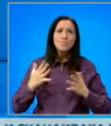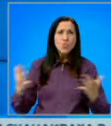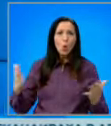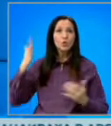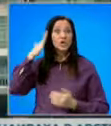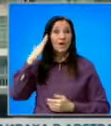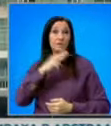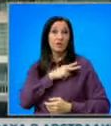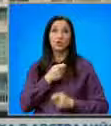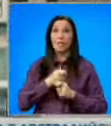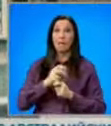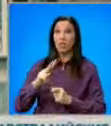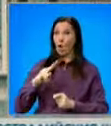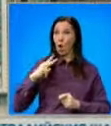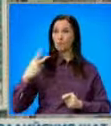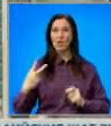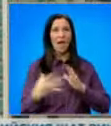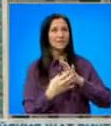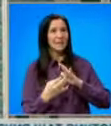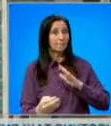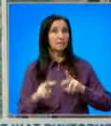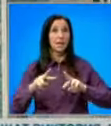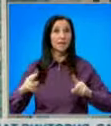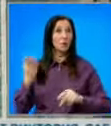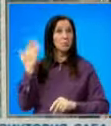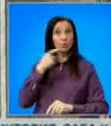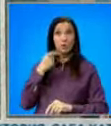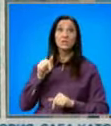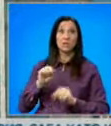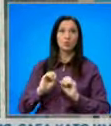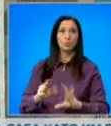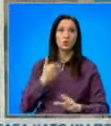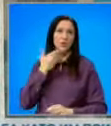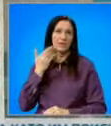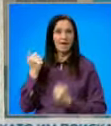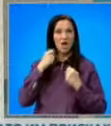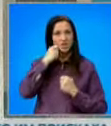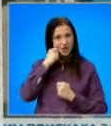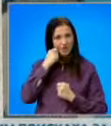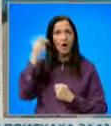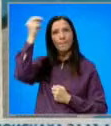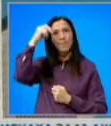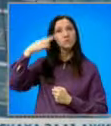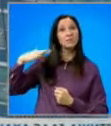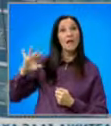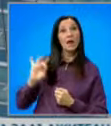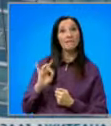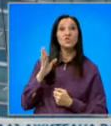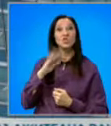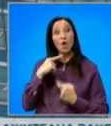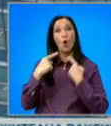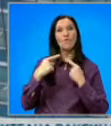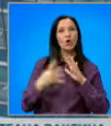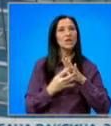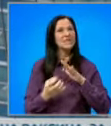ще направят обращение на запис, но за разлика от миналата година сега се допускат и изказвания на живо. Българският президент Румен Радев ще говори на